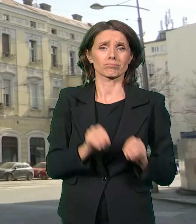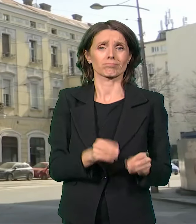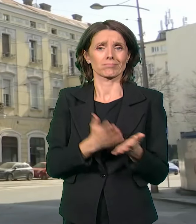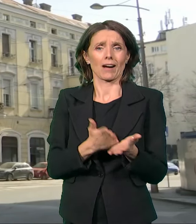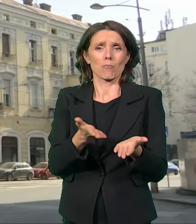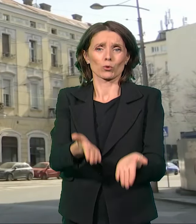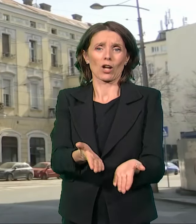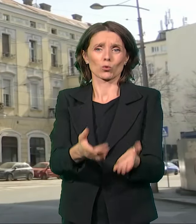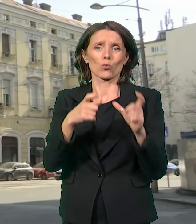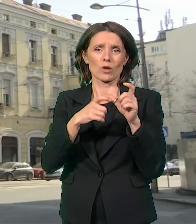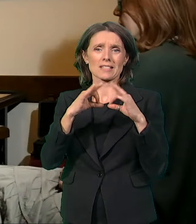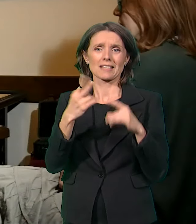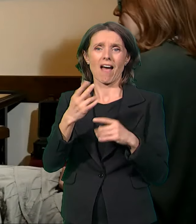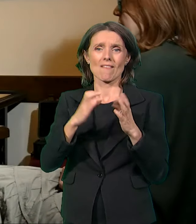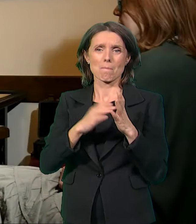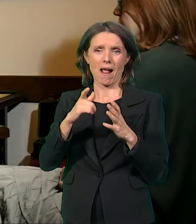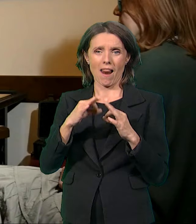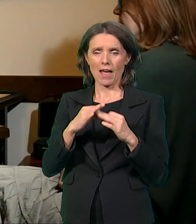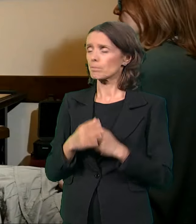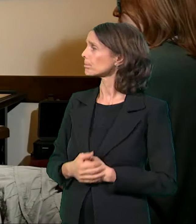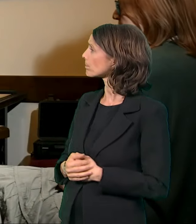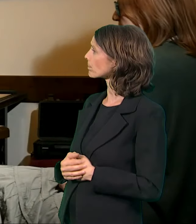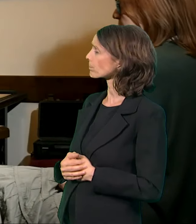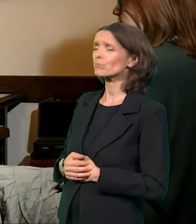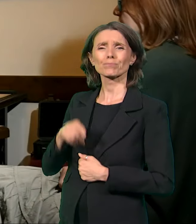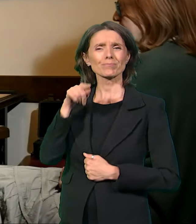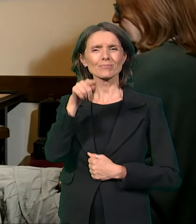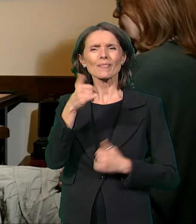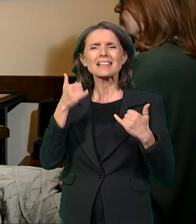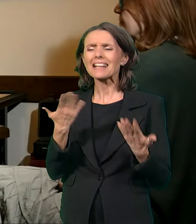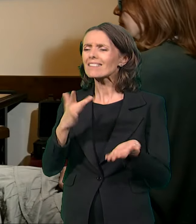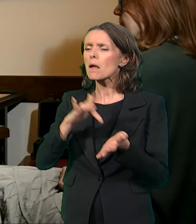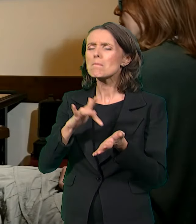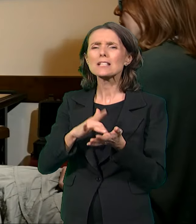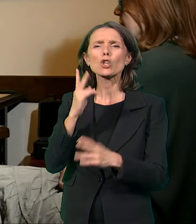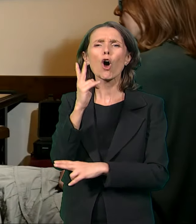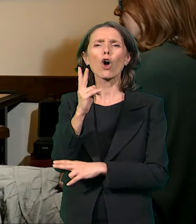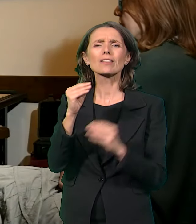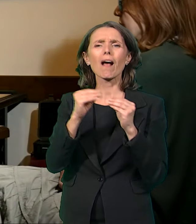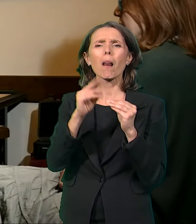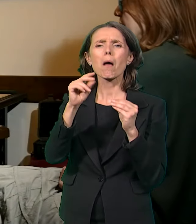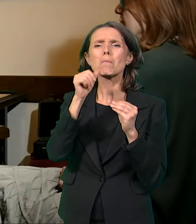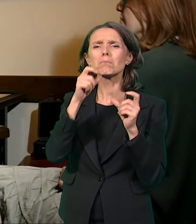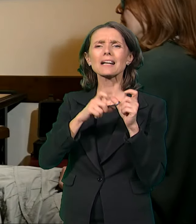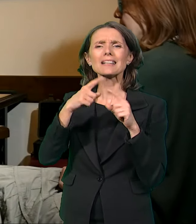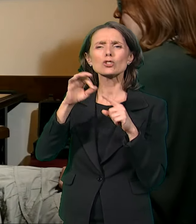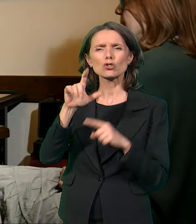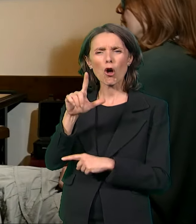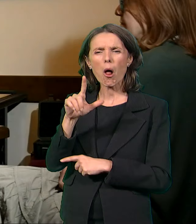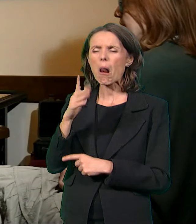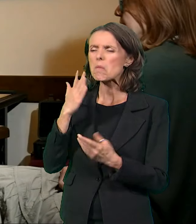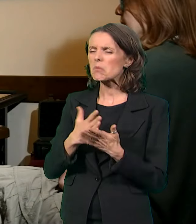Sada Hotel Bristol bio tamo neki Kovačev han, to je bila na prašljivoj,